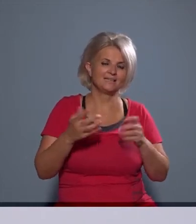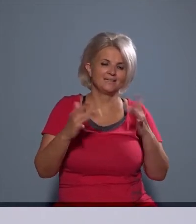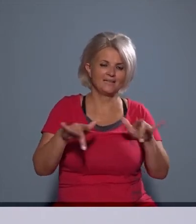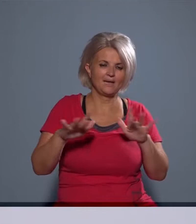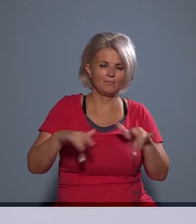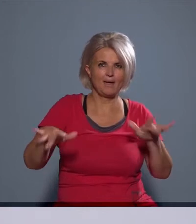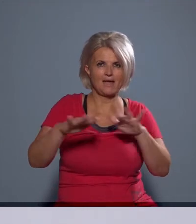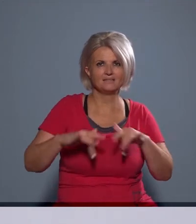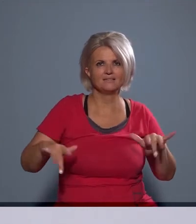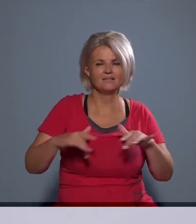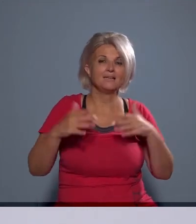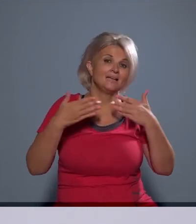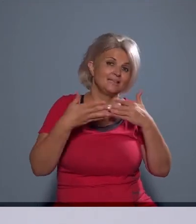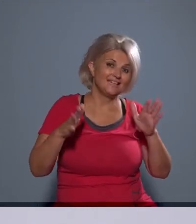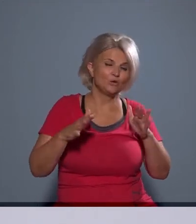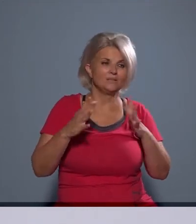zárt térben,